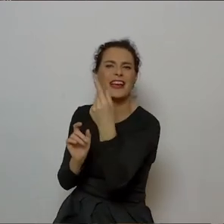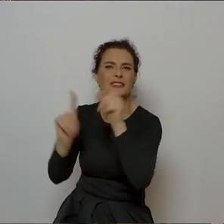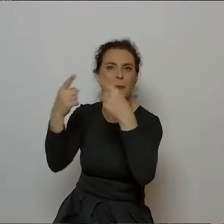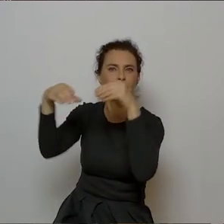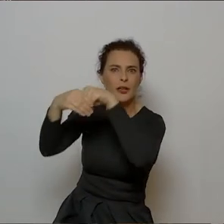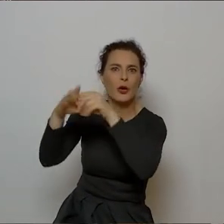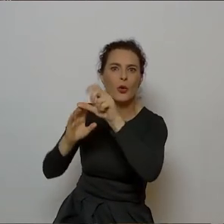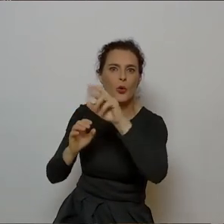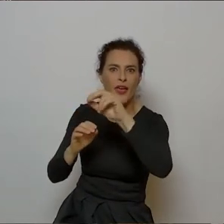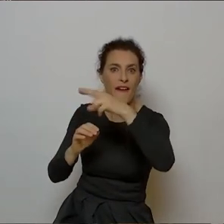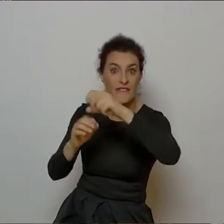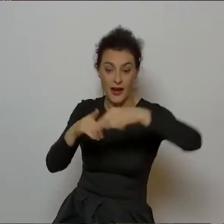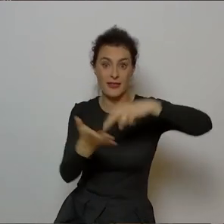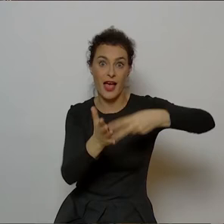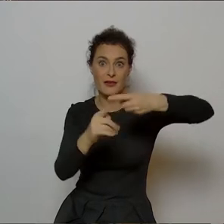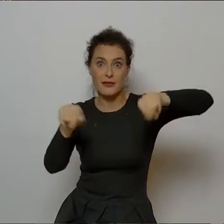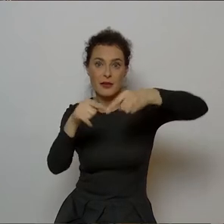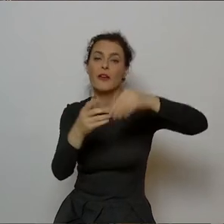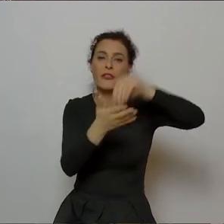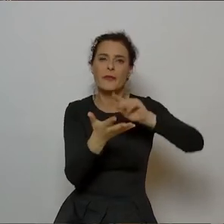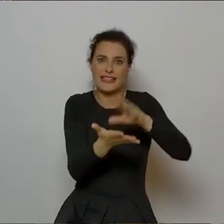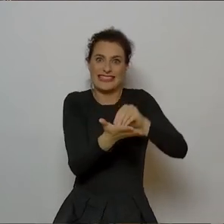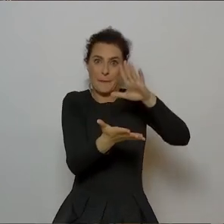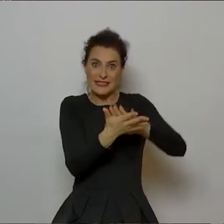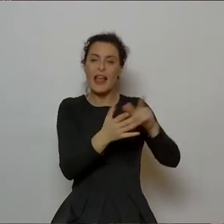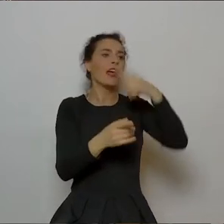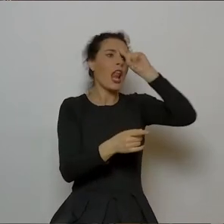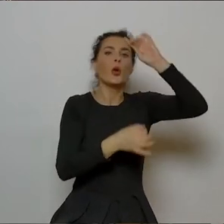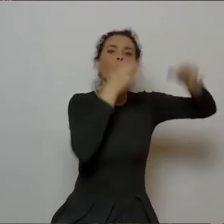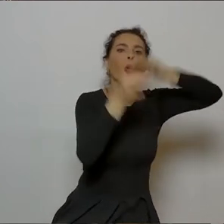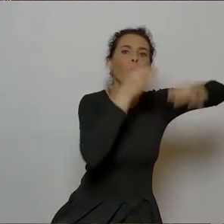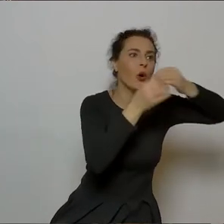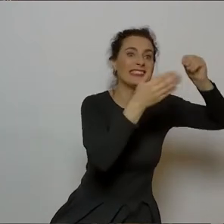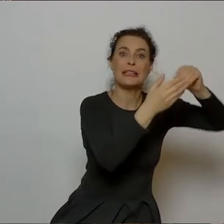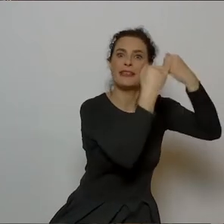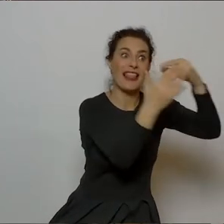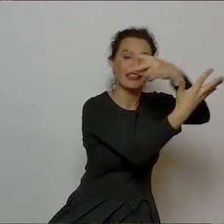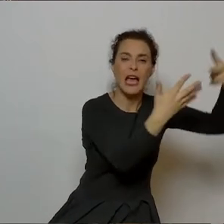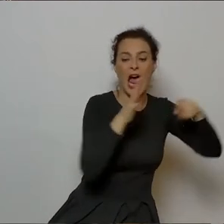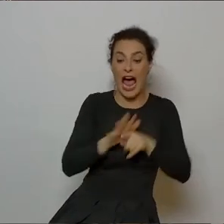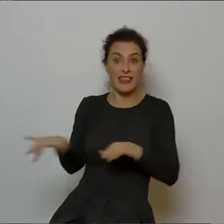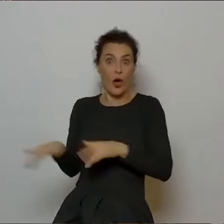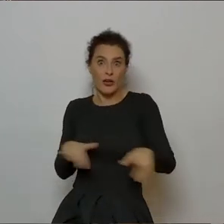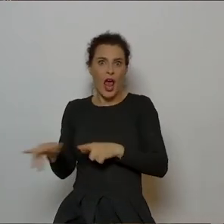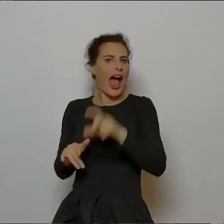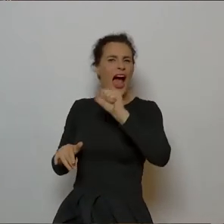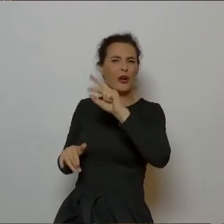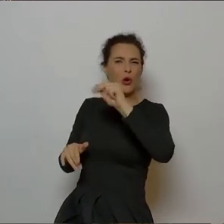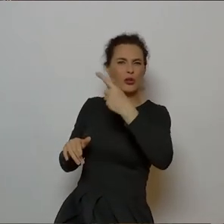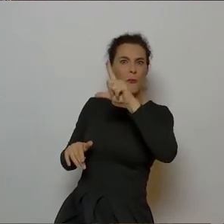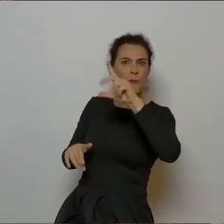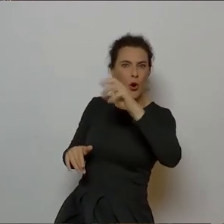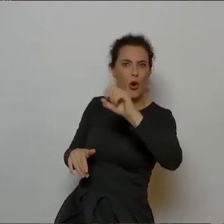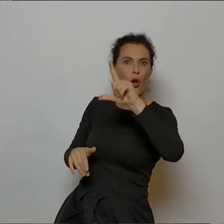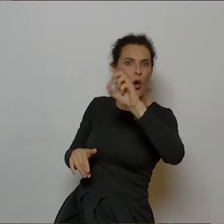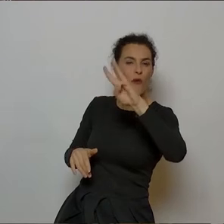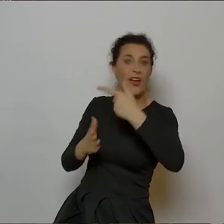jest to zapisana linia atonalnie dla solistów, a w orkiestrze są akordy malowe i zwiększone, przywrudzone. Nie ma